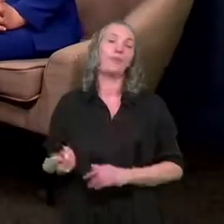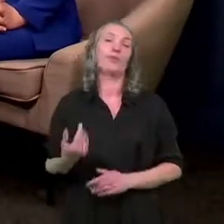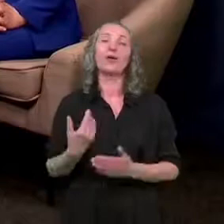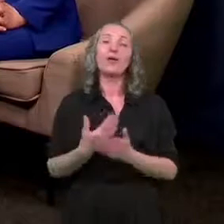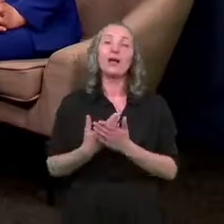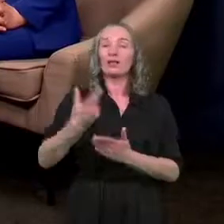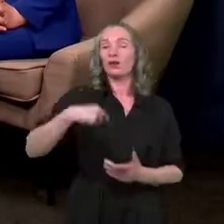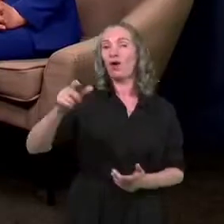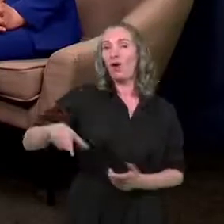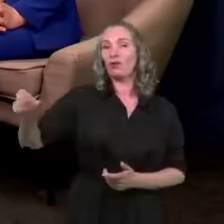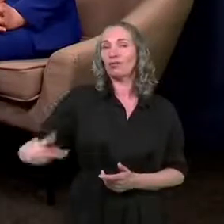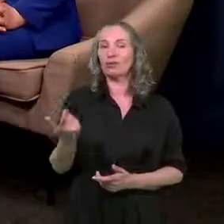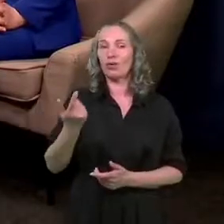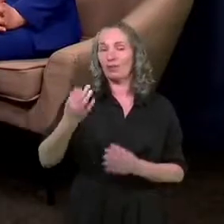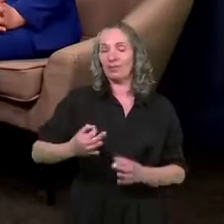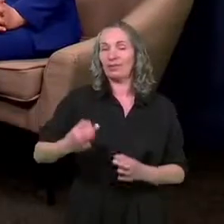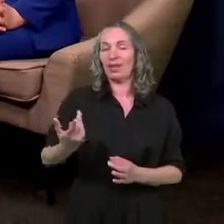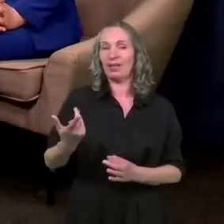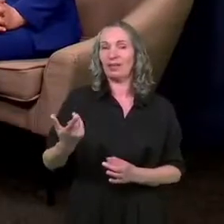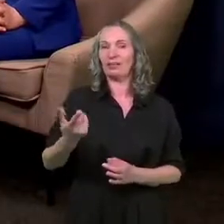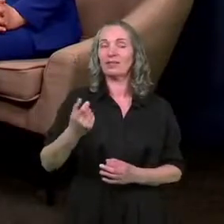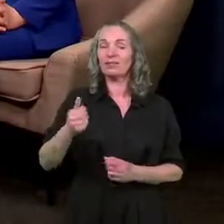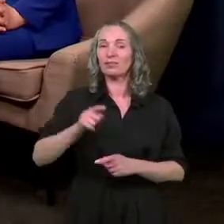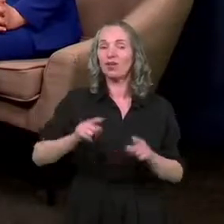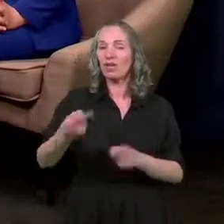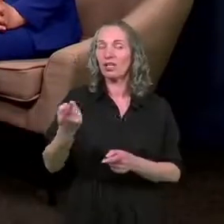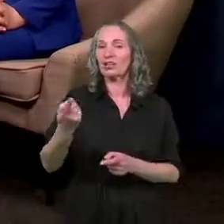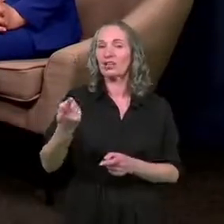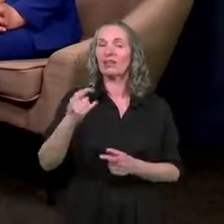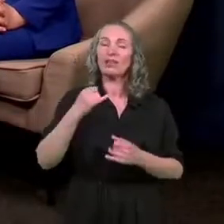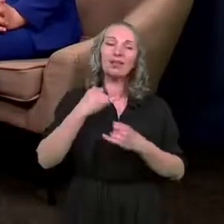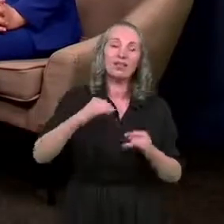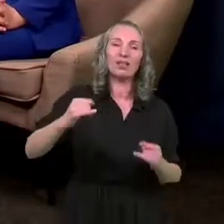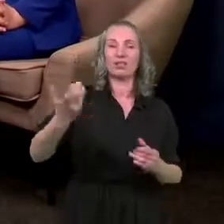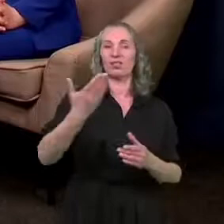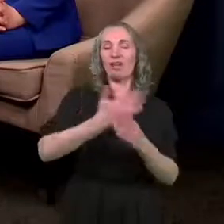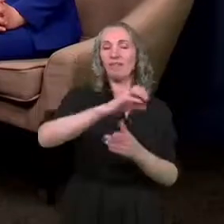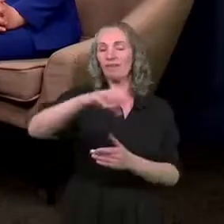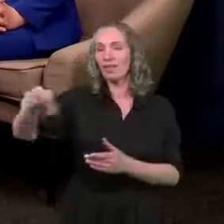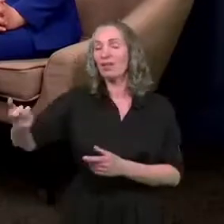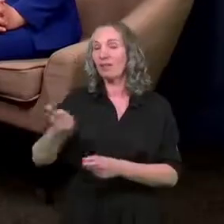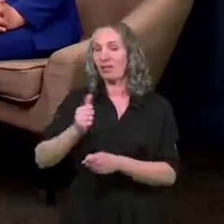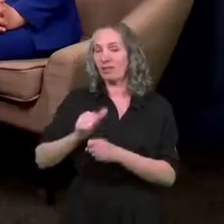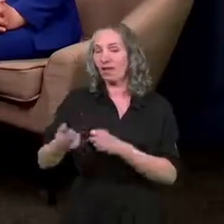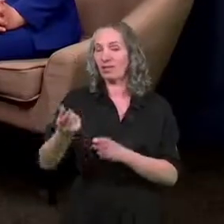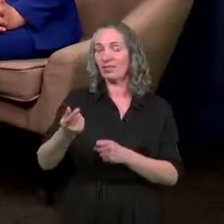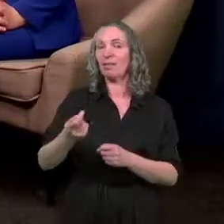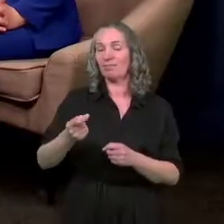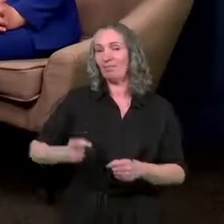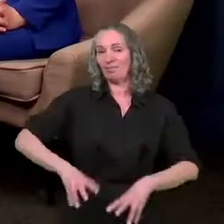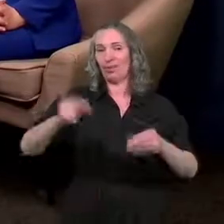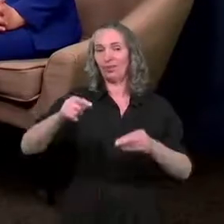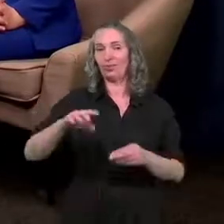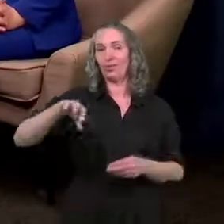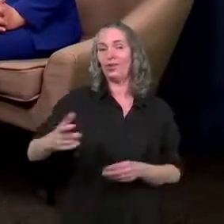postaci, które w tej chwili odgrywają znaczącą rolę w różnych instytucjach miejskich, zaczynało przecież od